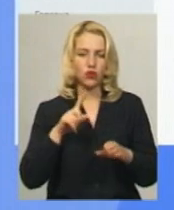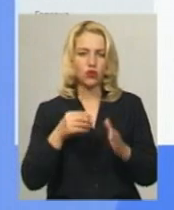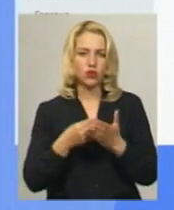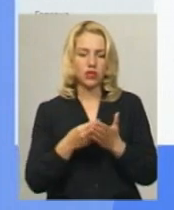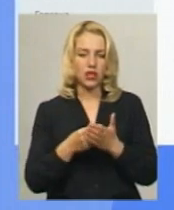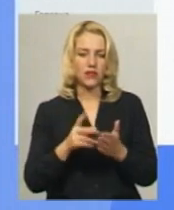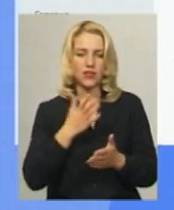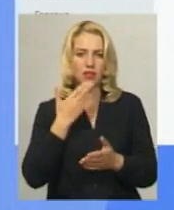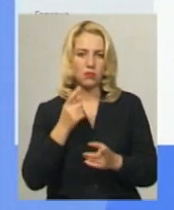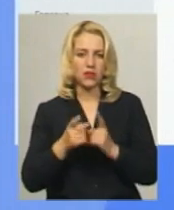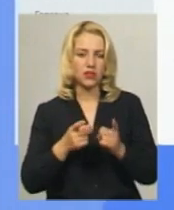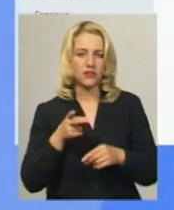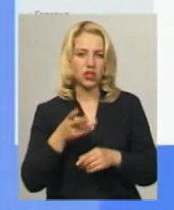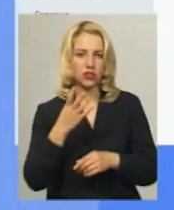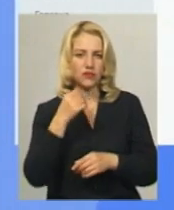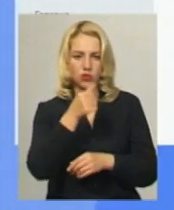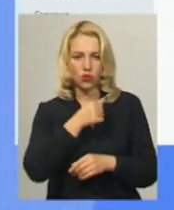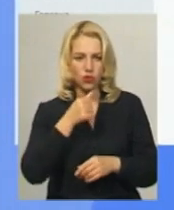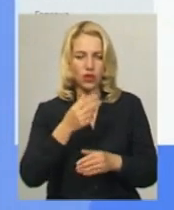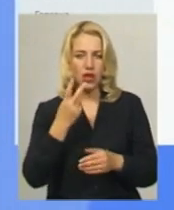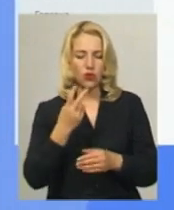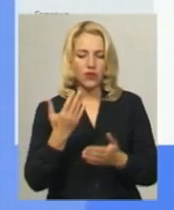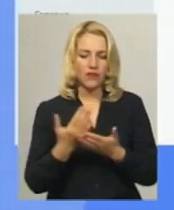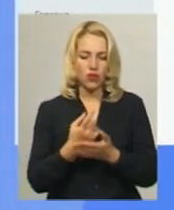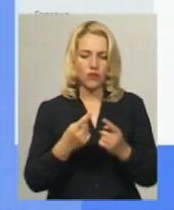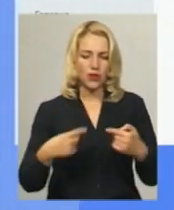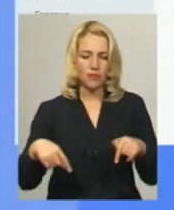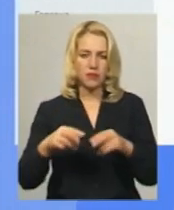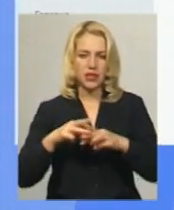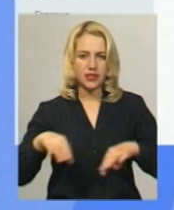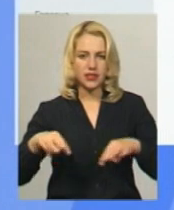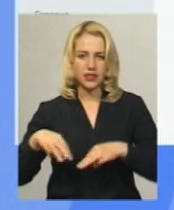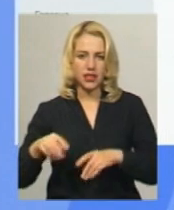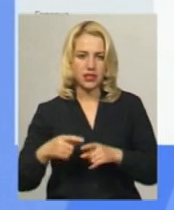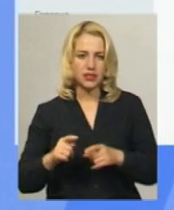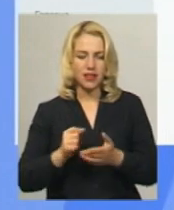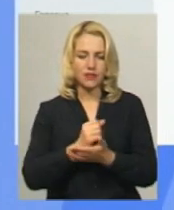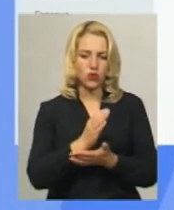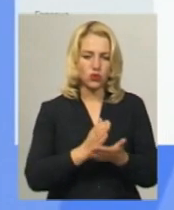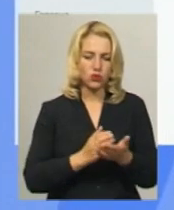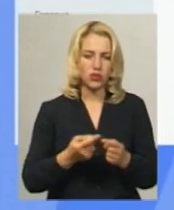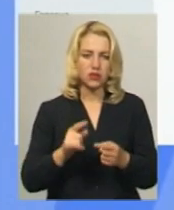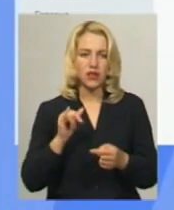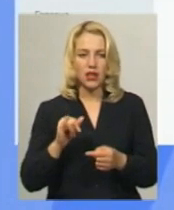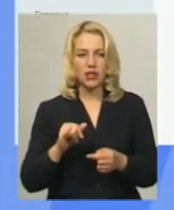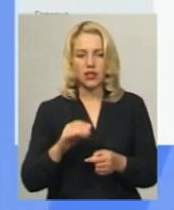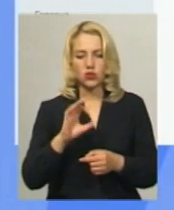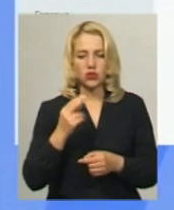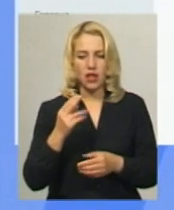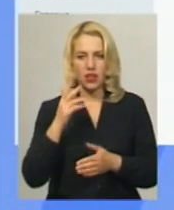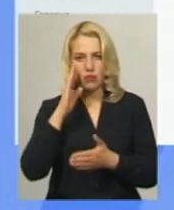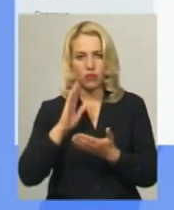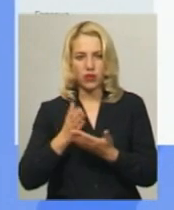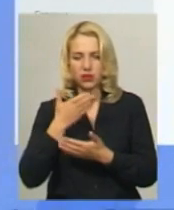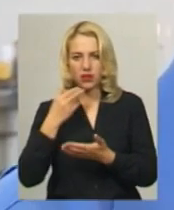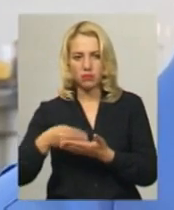-го. Нові два міністерства інфраструктури та економічного розвитку затвердили в листопаді 2017-го, а Міністерство соціальної політики не